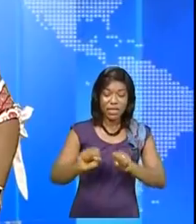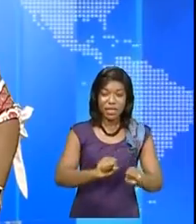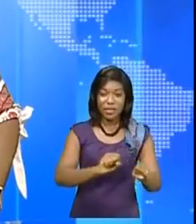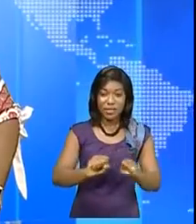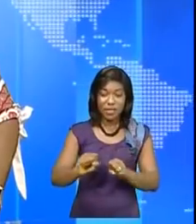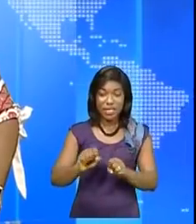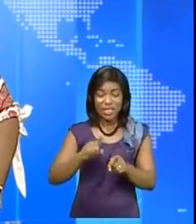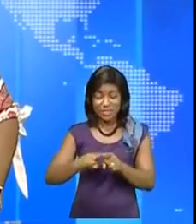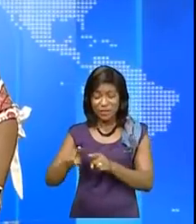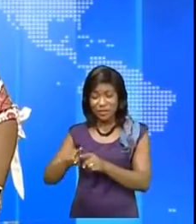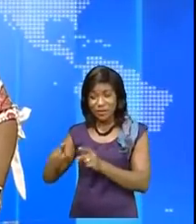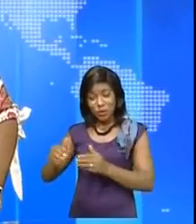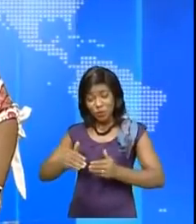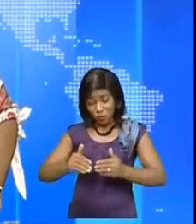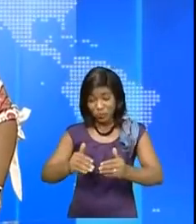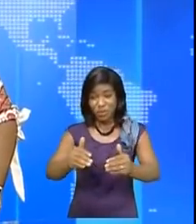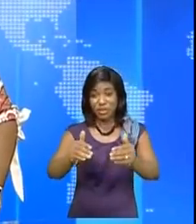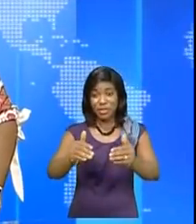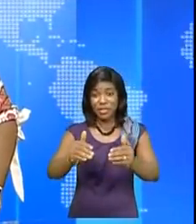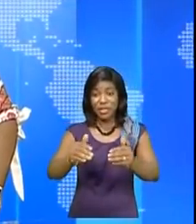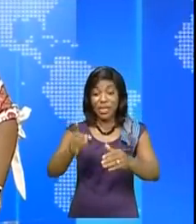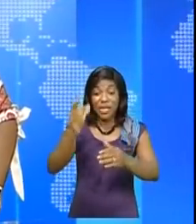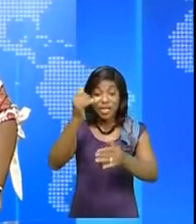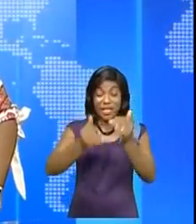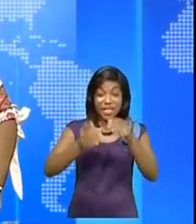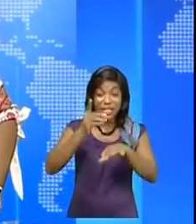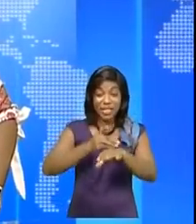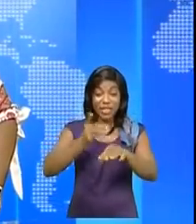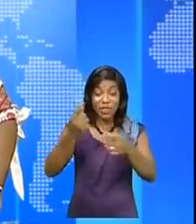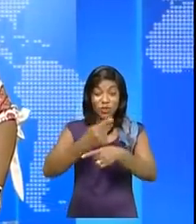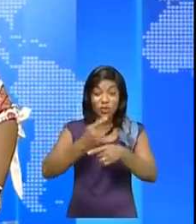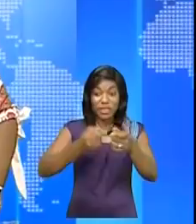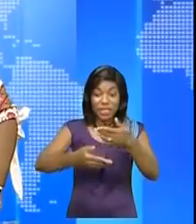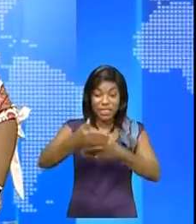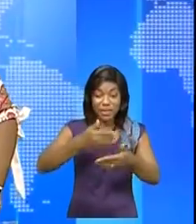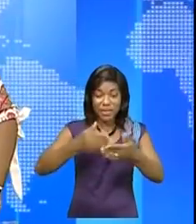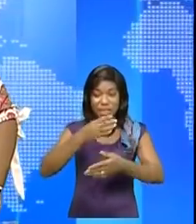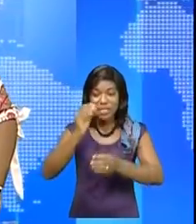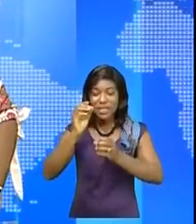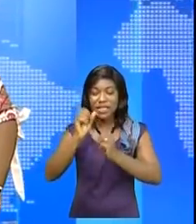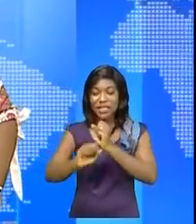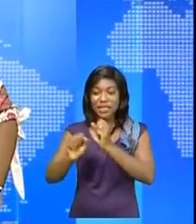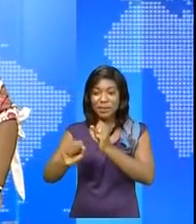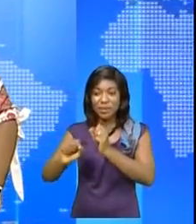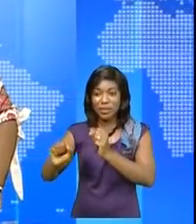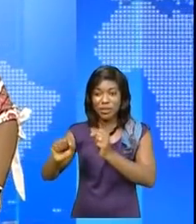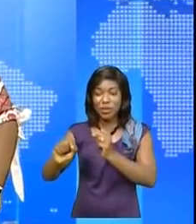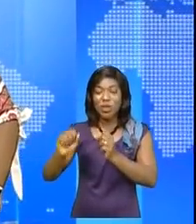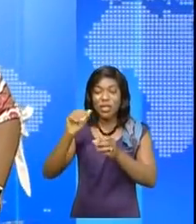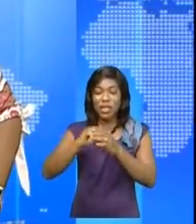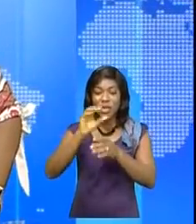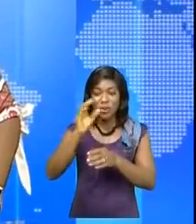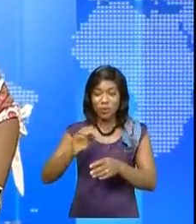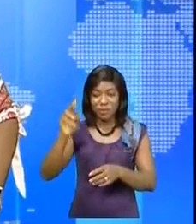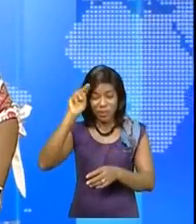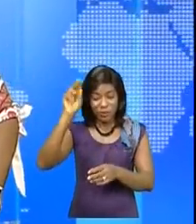biodiversité se poursuivent. La dernière en date, la journée d'échange et de sensibilisation organisée à l'hôtel Léon dans la commune